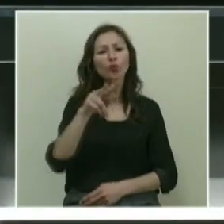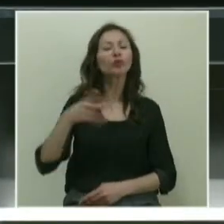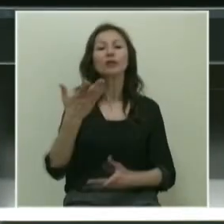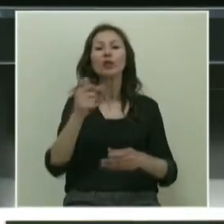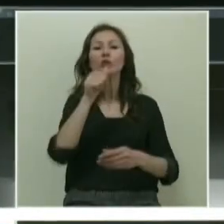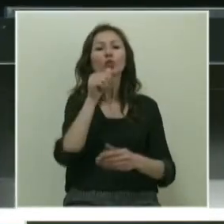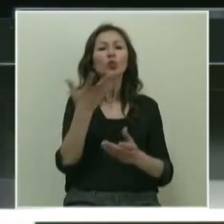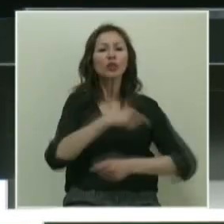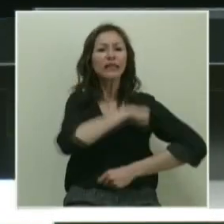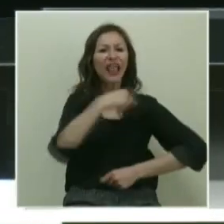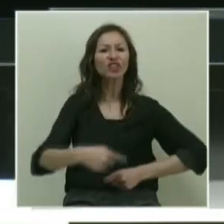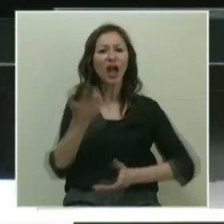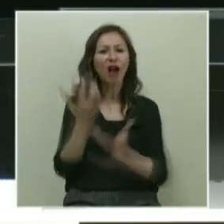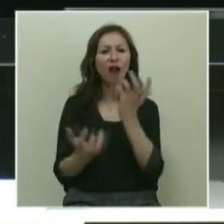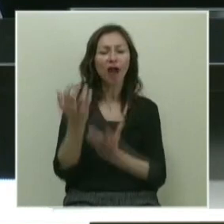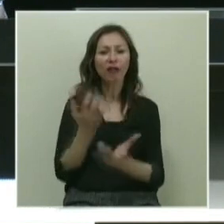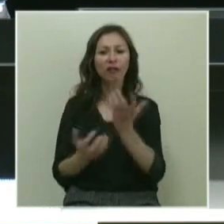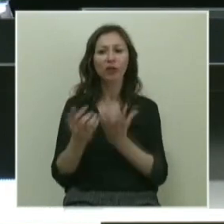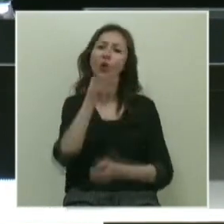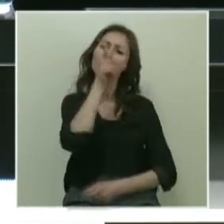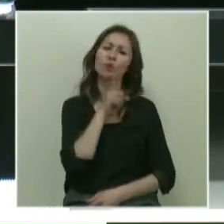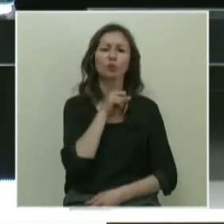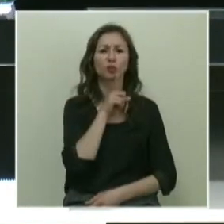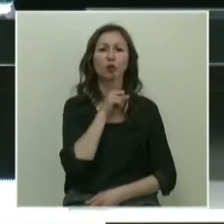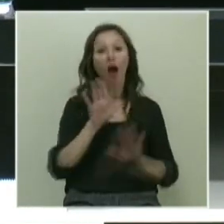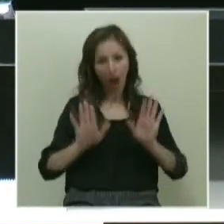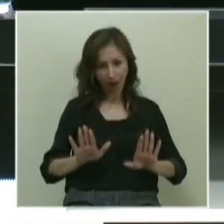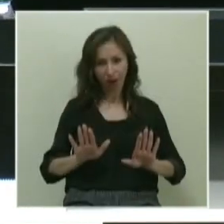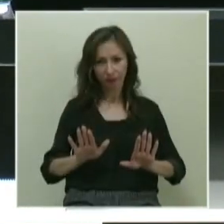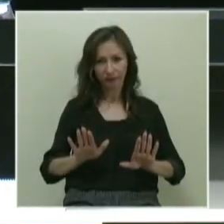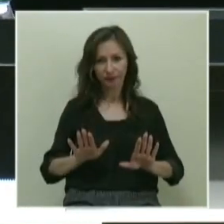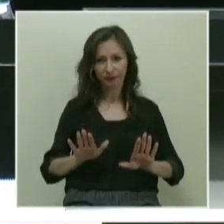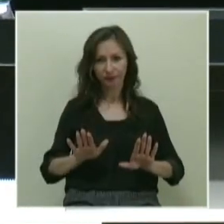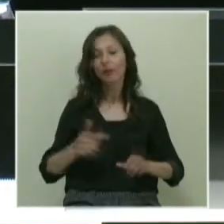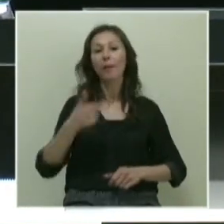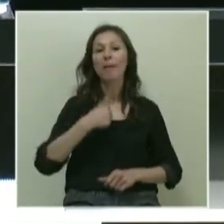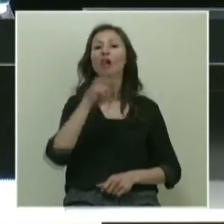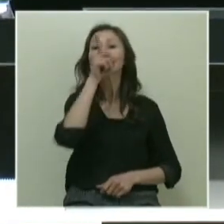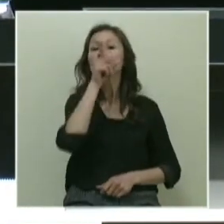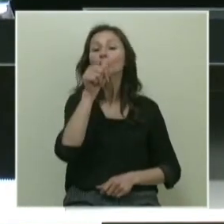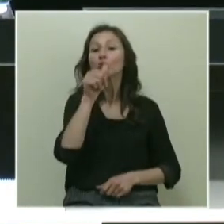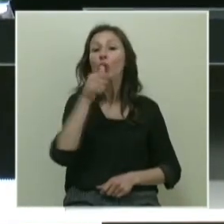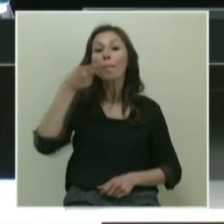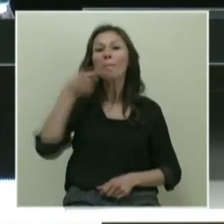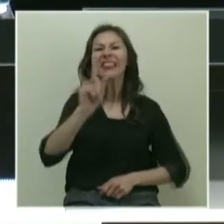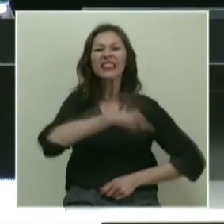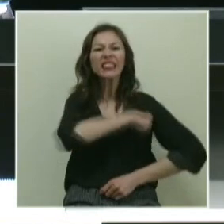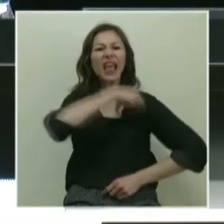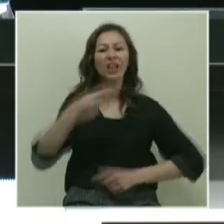kaç derecede kaynar? Yüz. Ama ben suyu bin derecede kaynatmam.